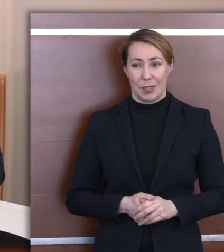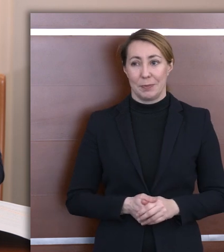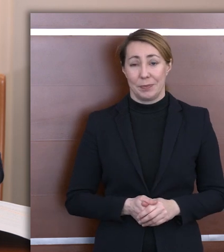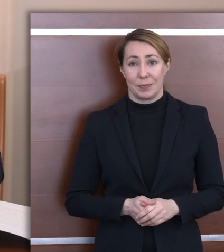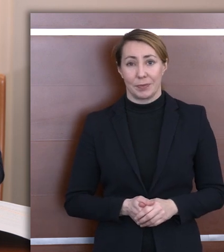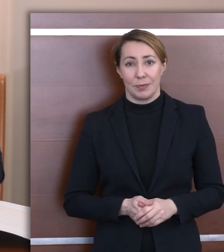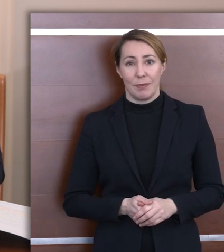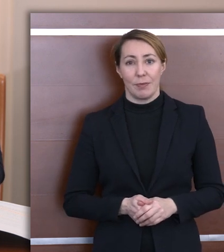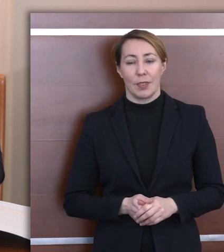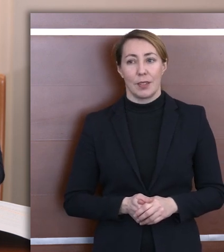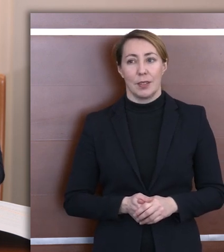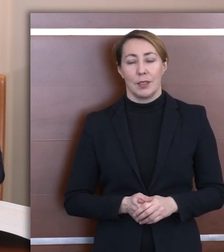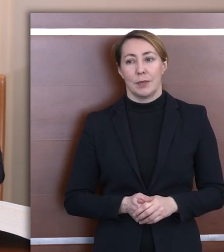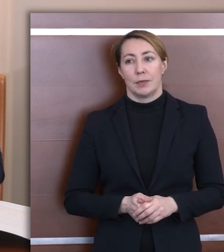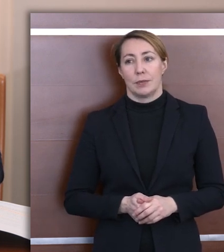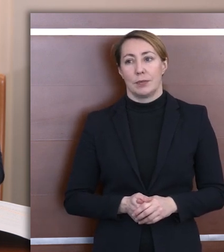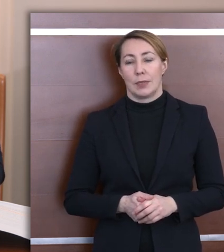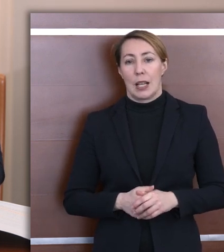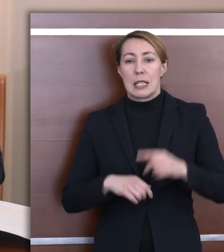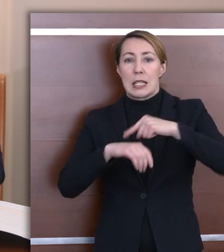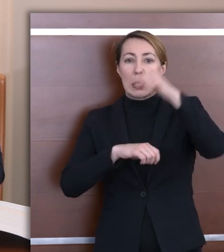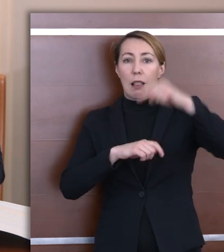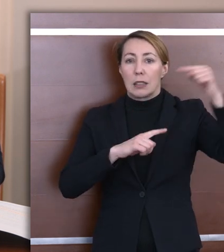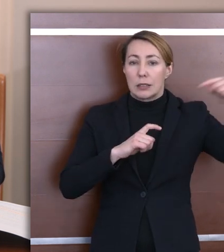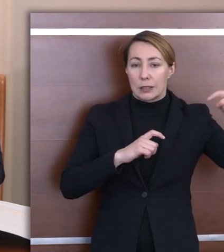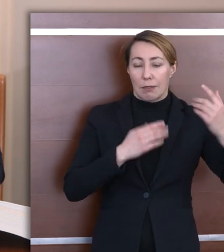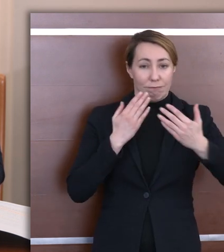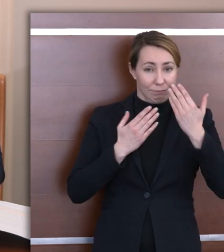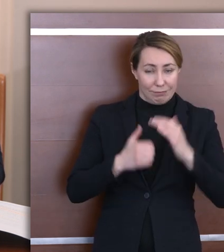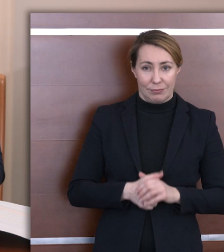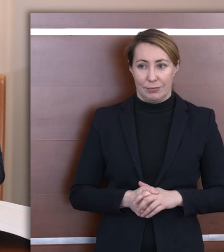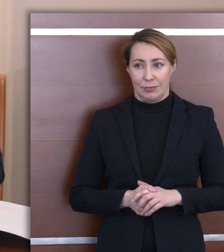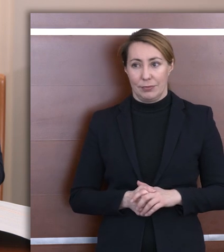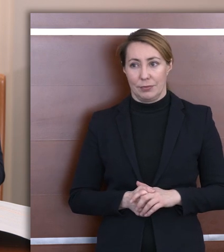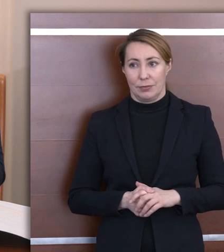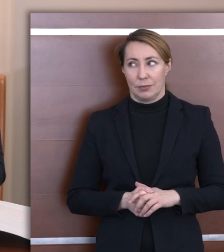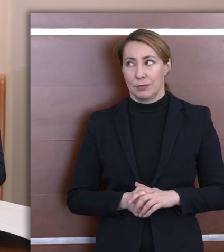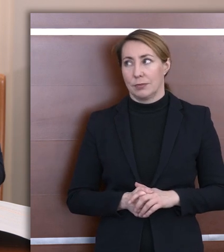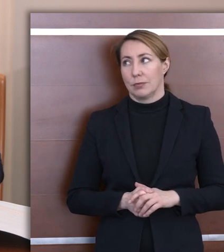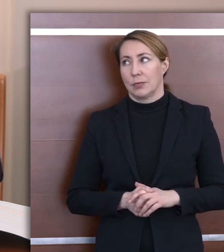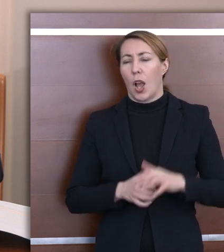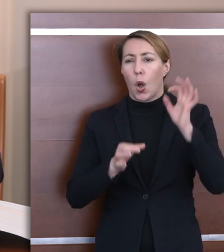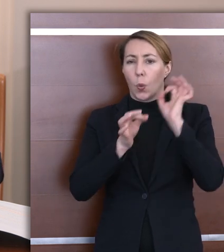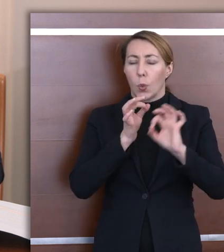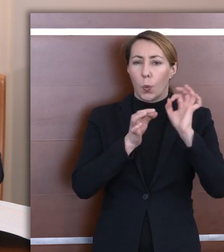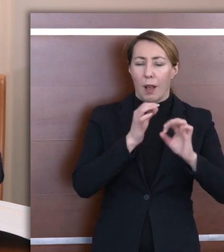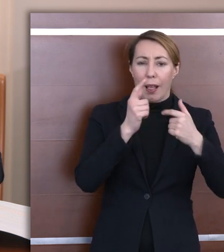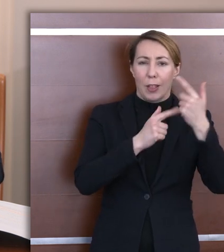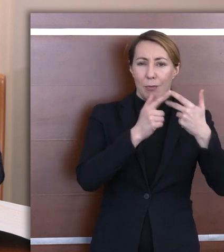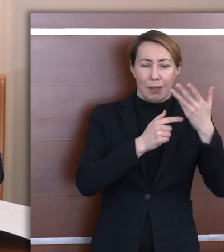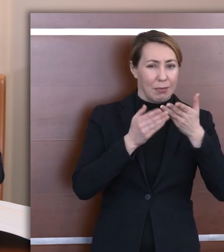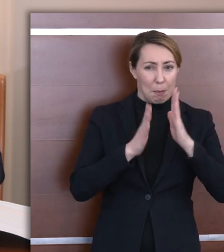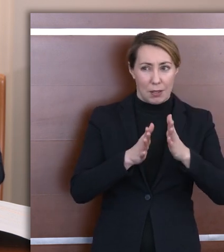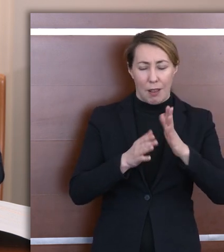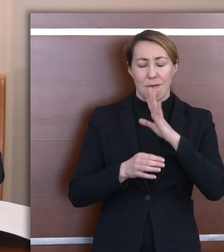potwierdzenie statystyka nie będę na pewno mówiła o szczegółowych liczbach, bo